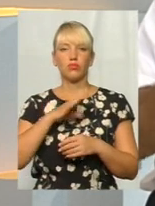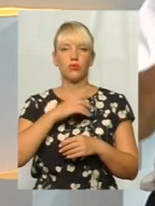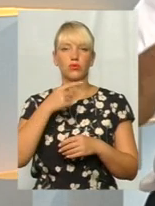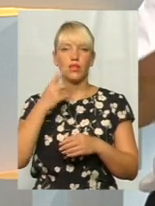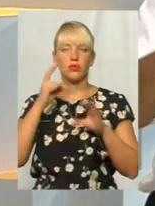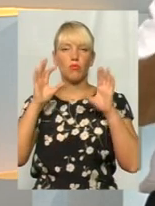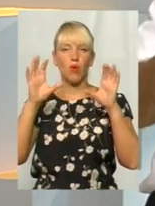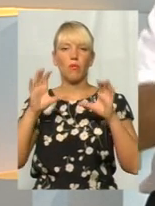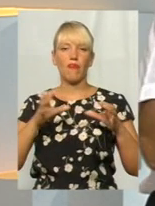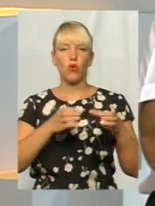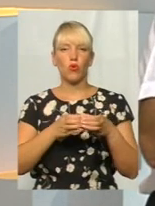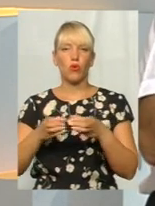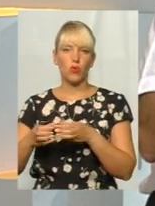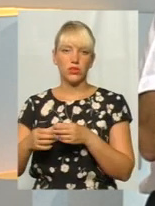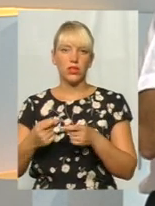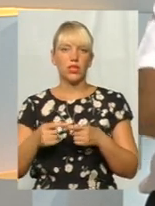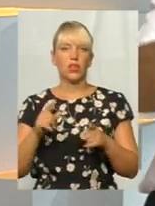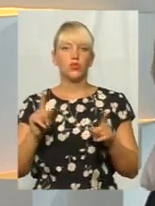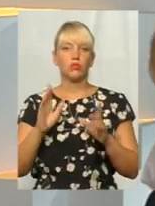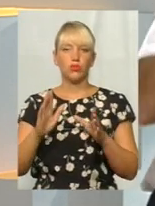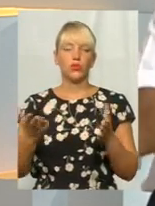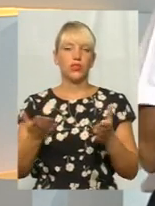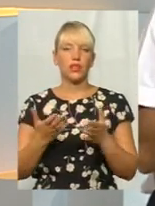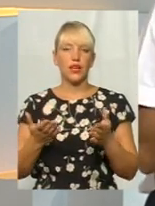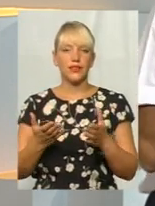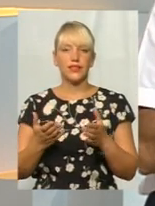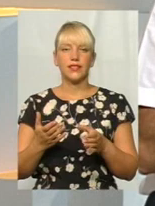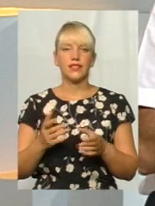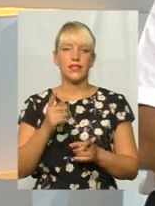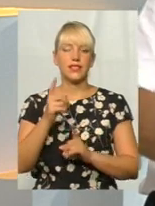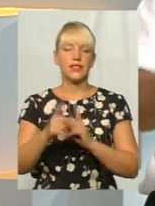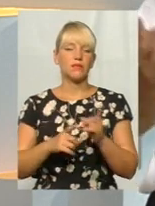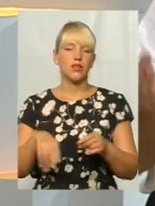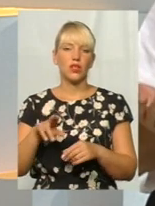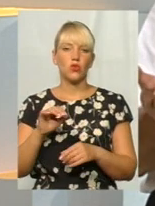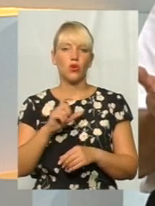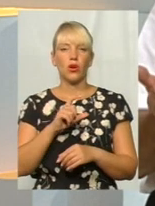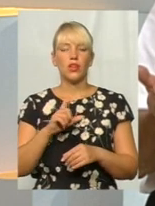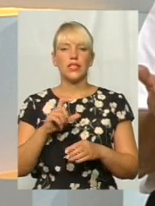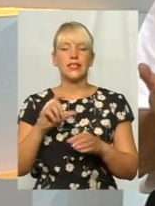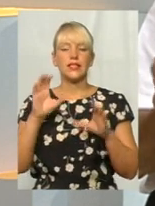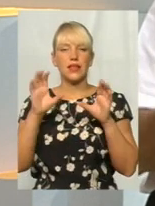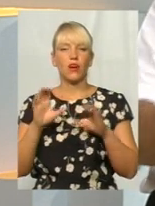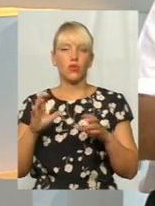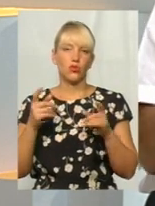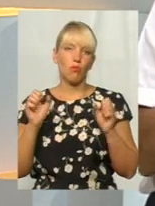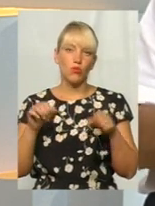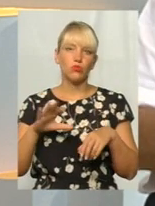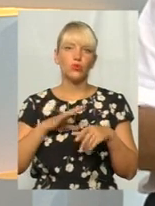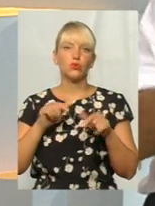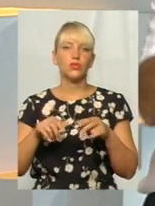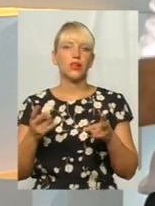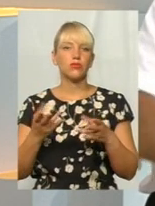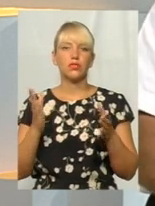сьогодні, що будуть якісь зміни до профільного закону, можливо, тут таким чином потрібно буде зробити